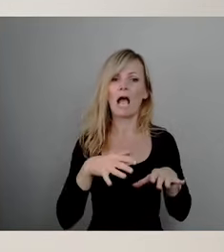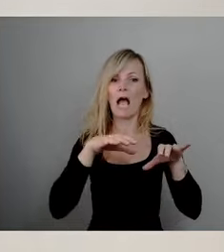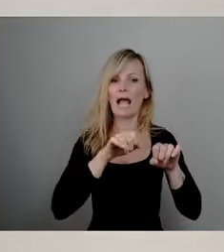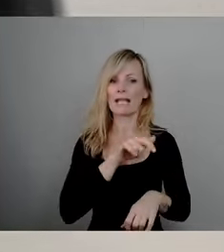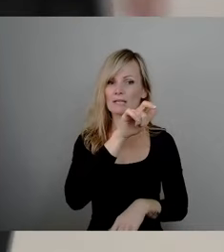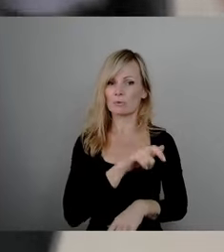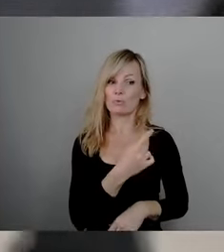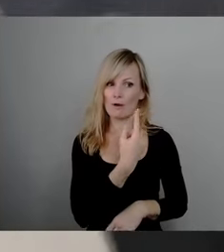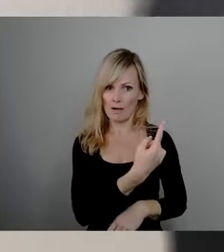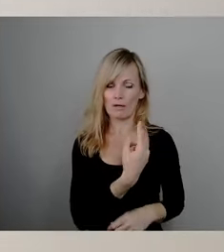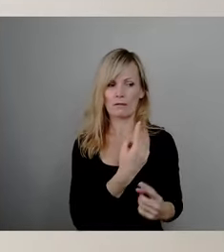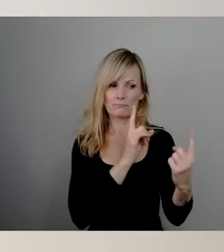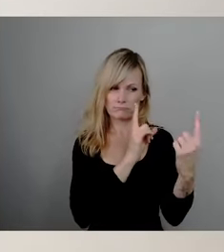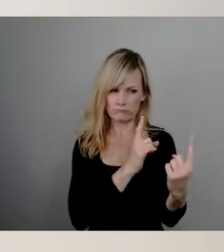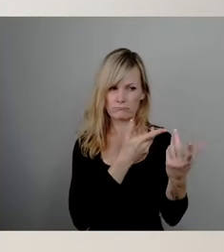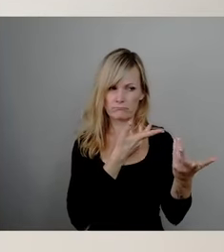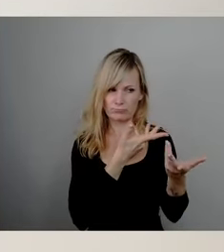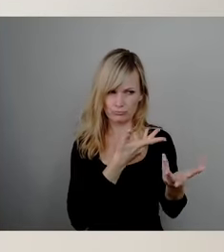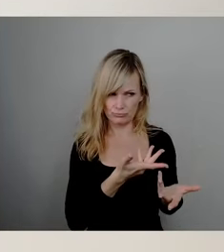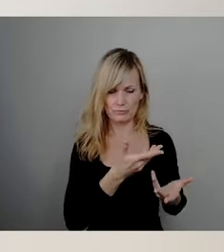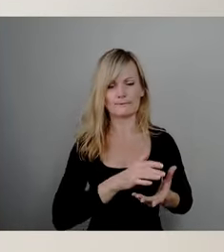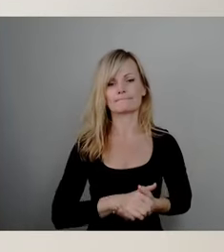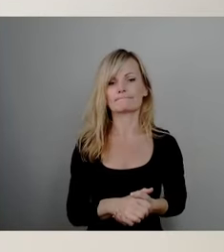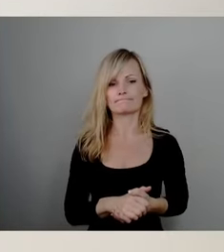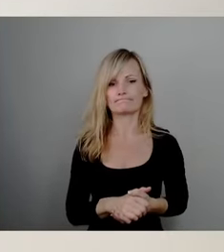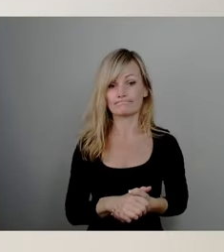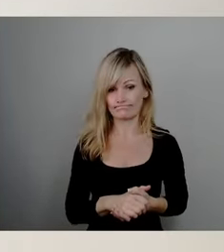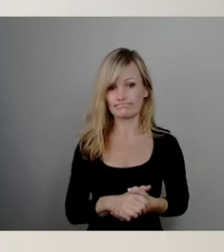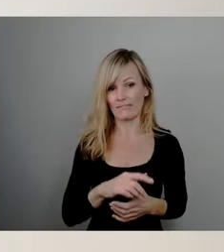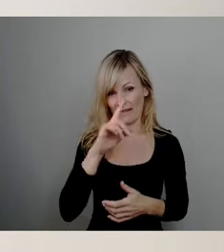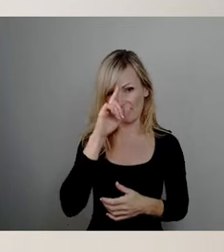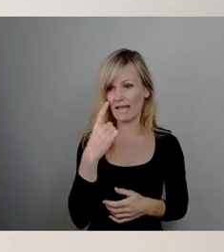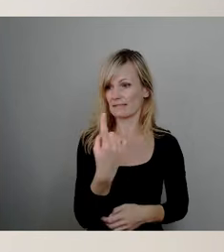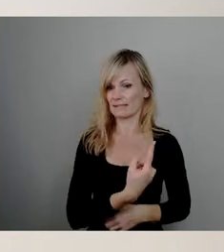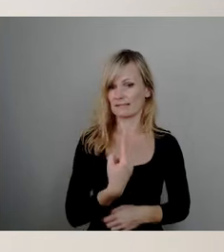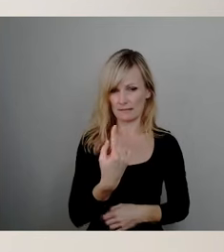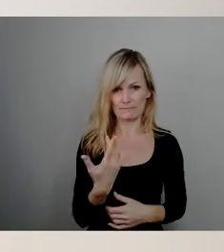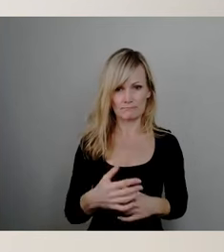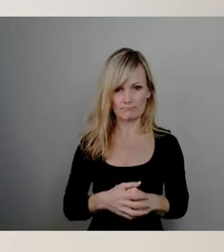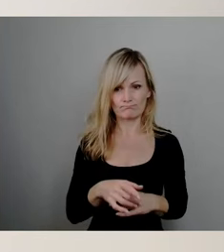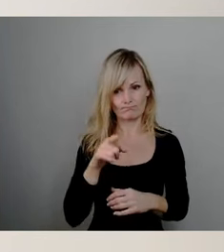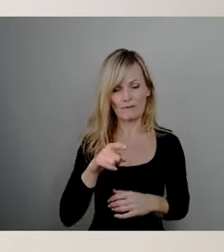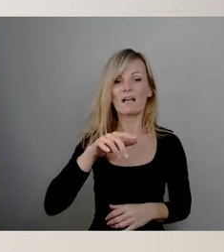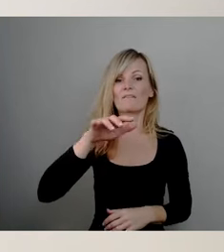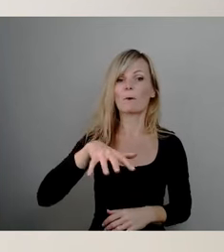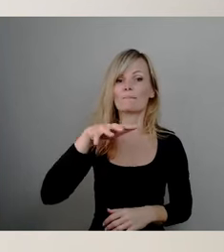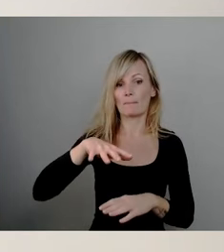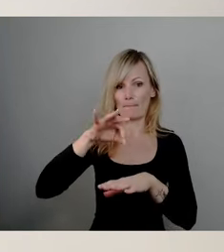berechtigt. Wir wissen alle, am 15. März ist der Mietvertrag